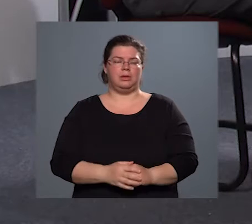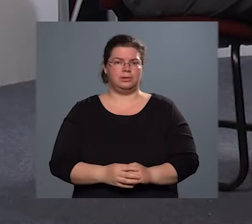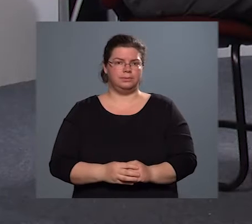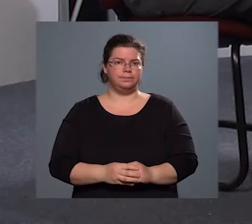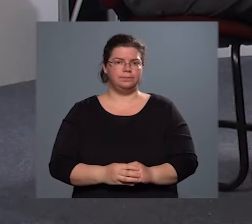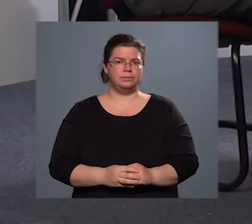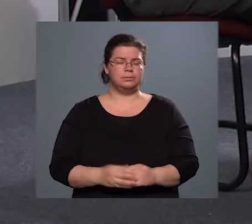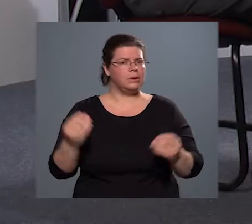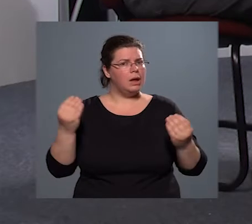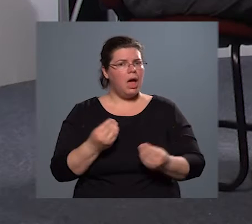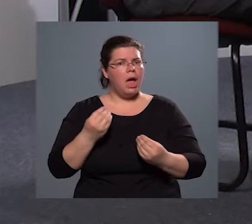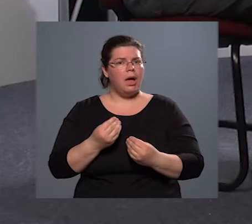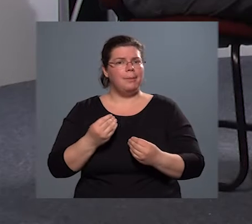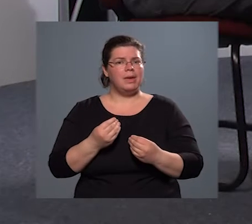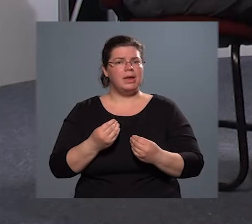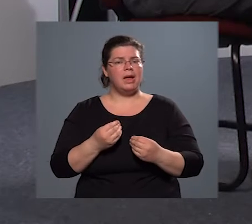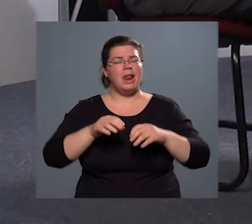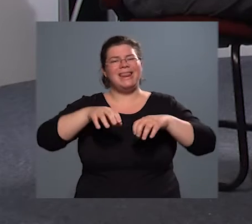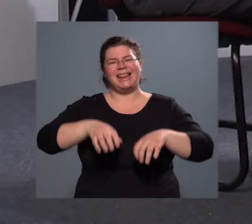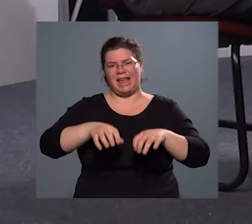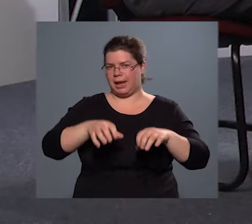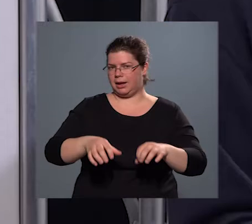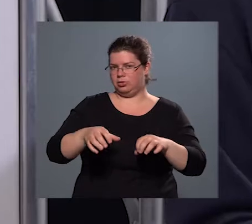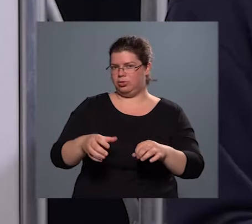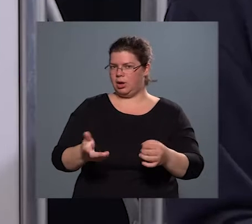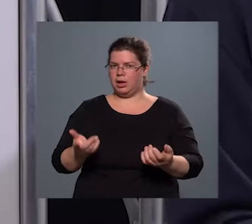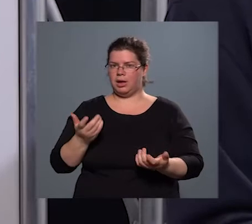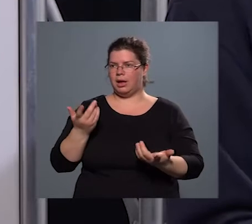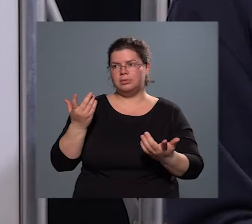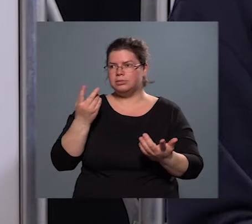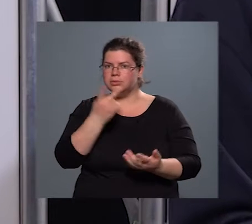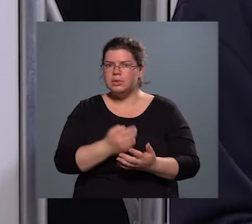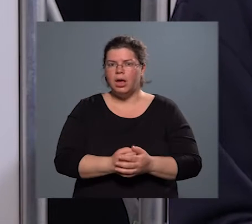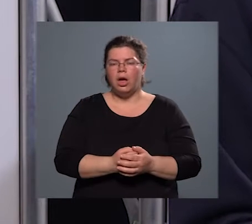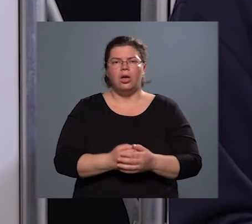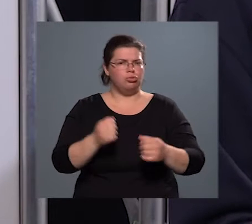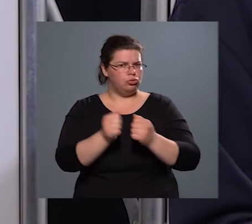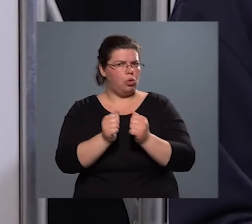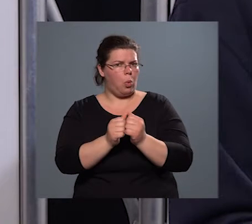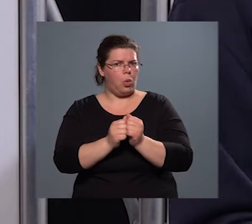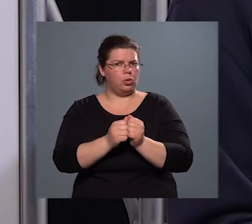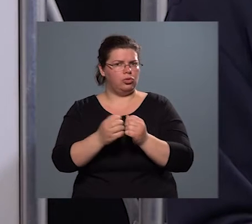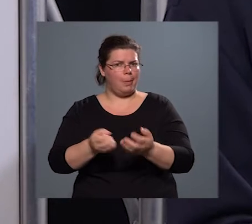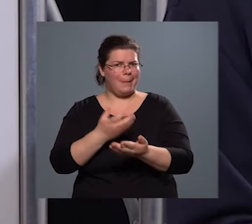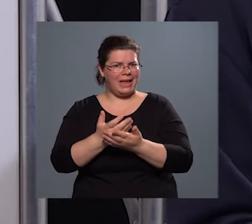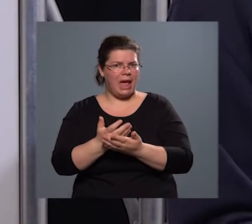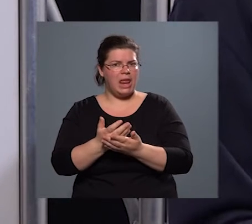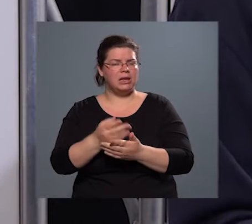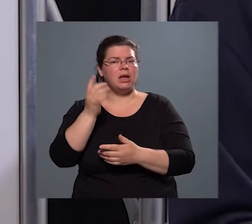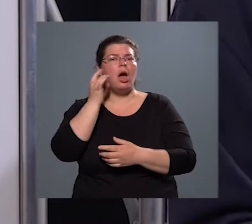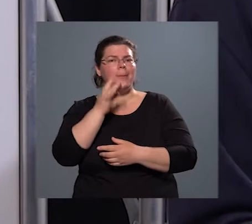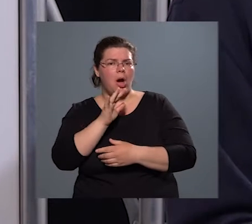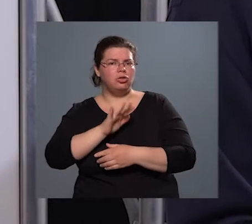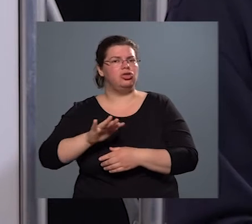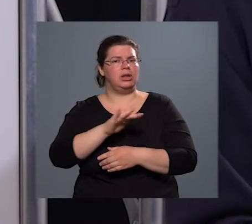Ami a leterheltséget illeti egészen szorosan megjelenik, a bajcsinál is az, ami